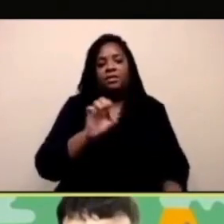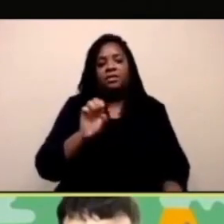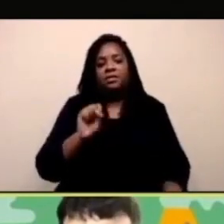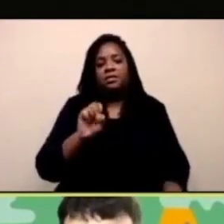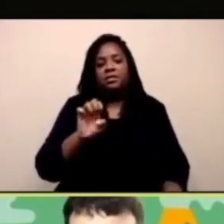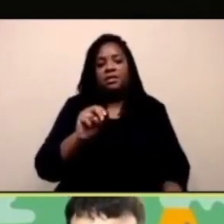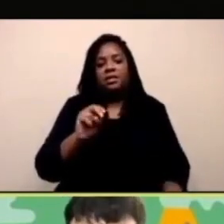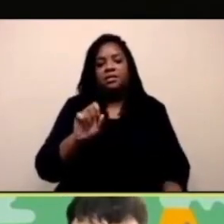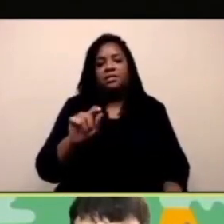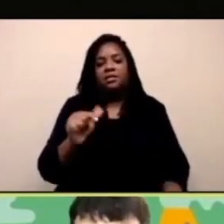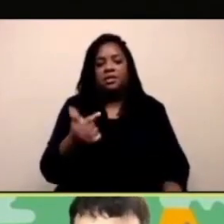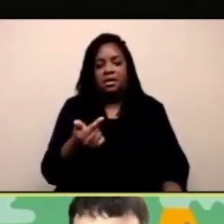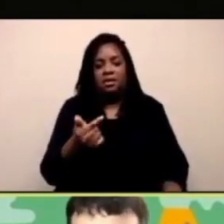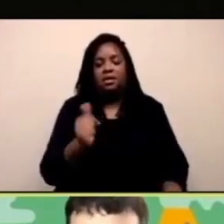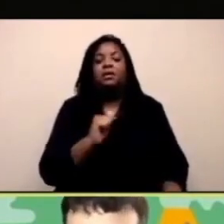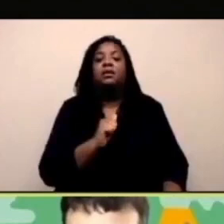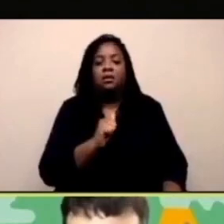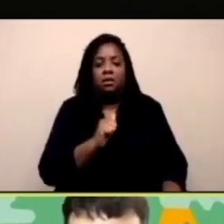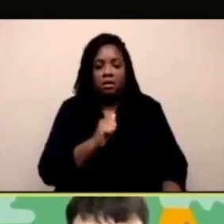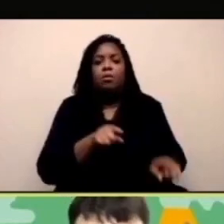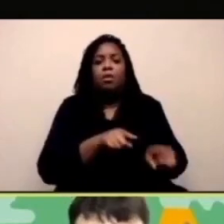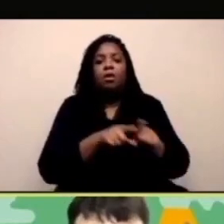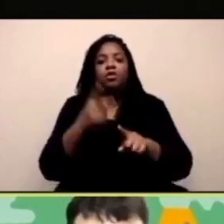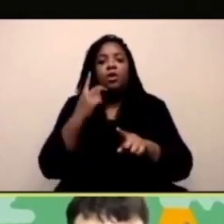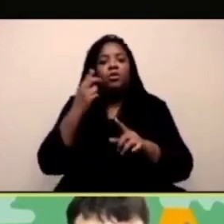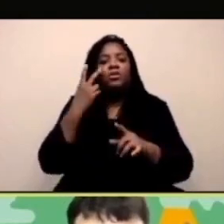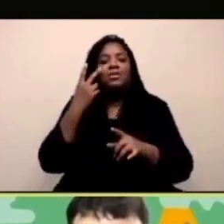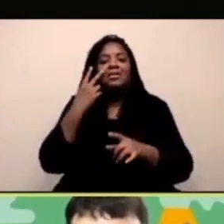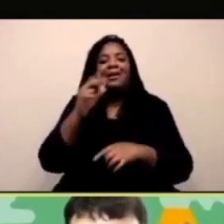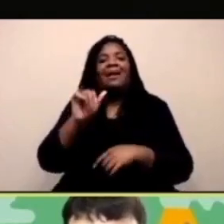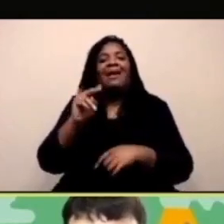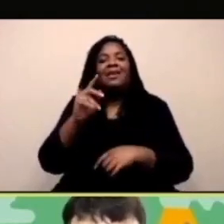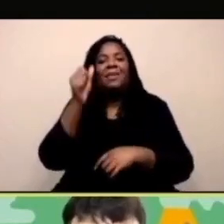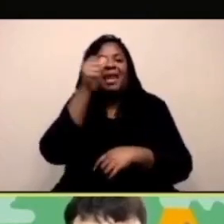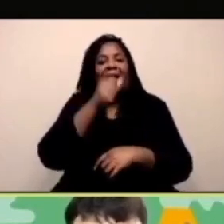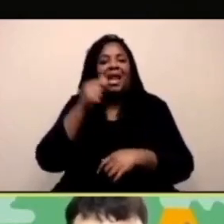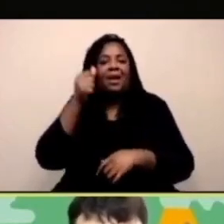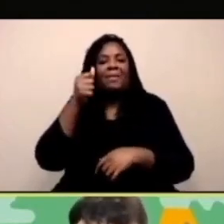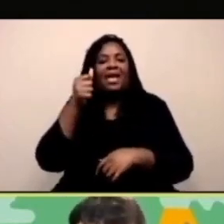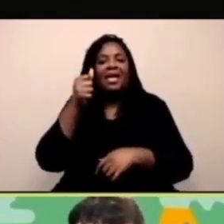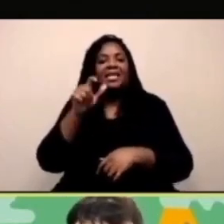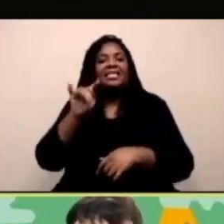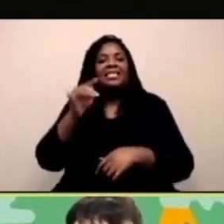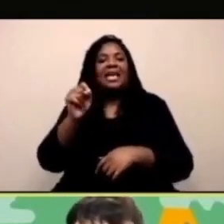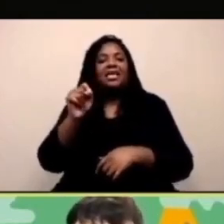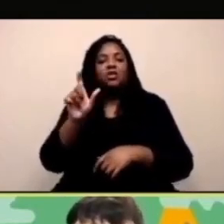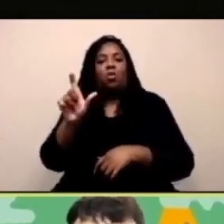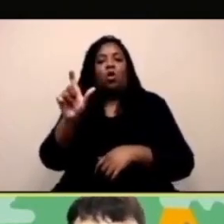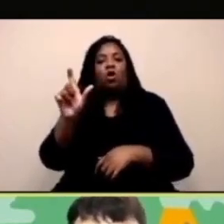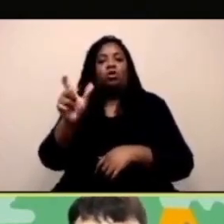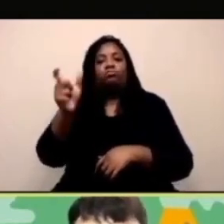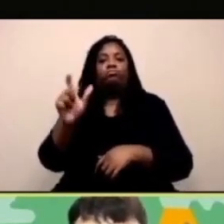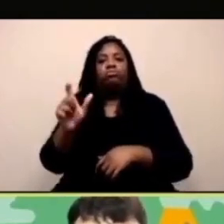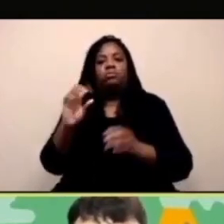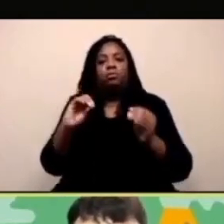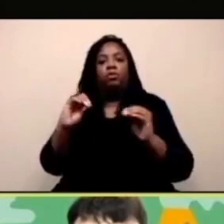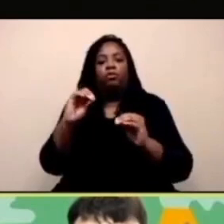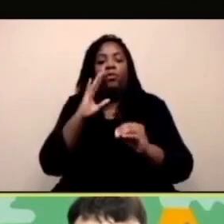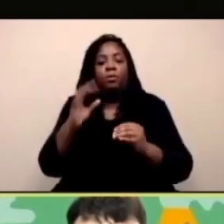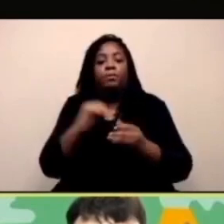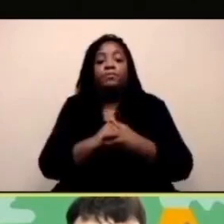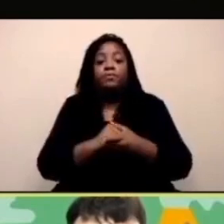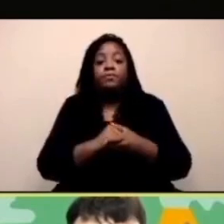Lab. Giocheremo con queste. Questa si chiama Face Sensing ma potete vedere anche il testo animato